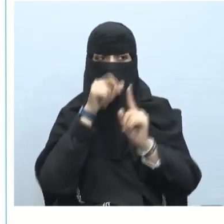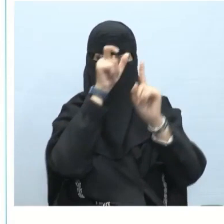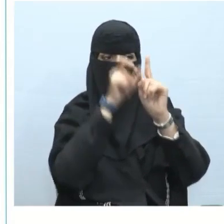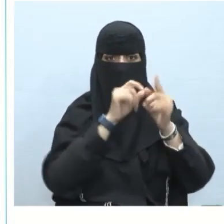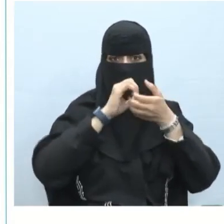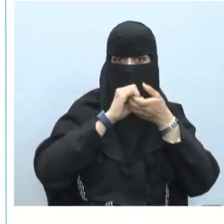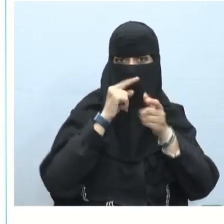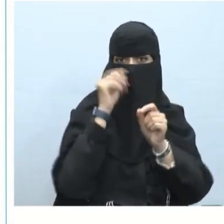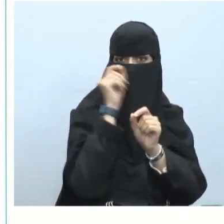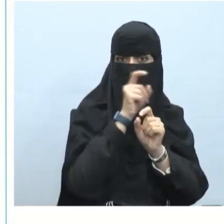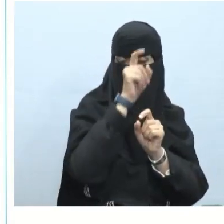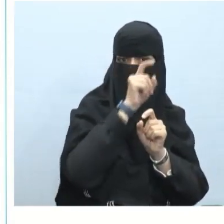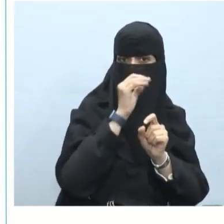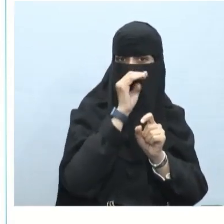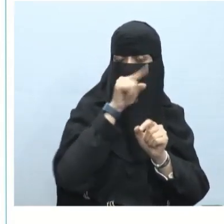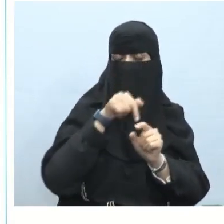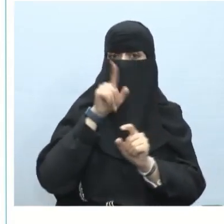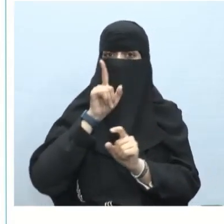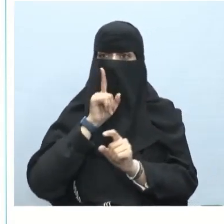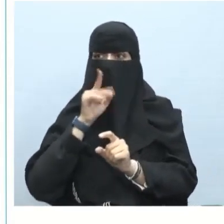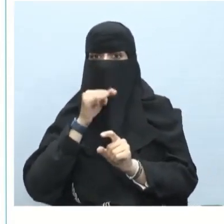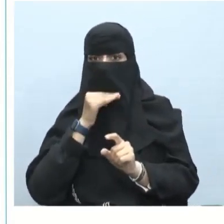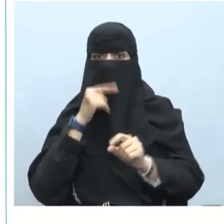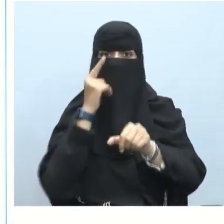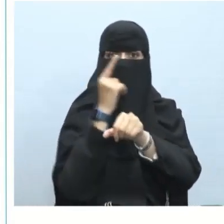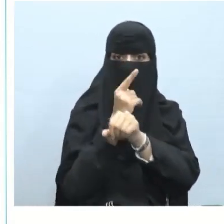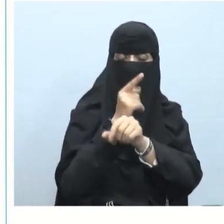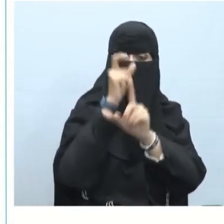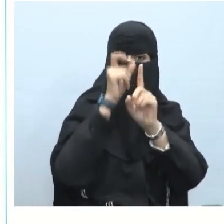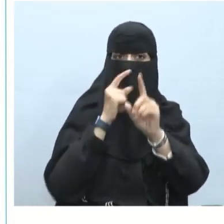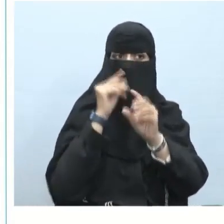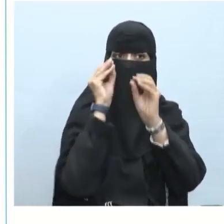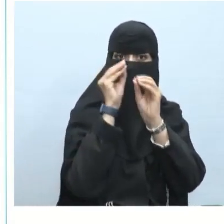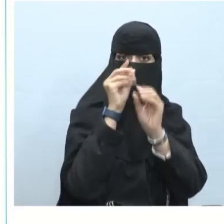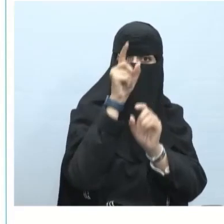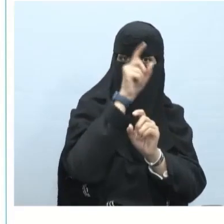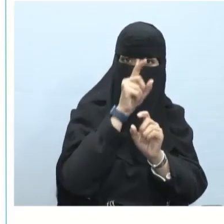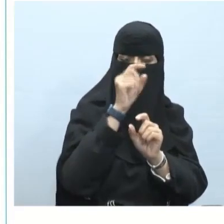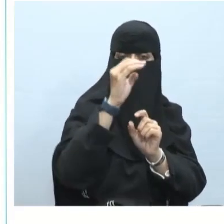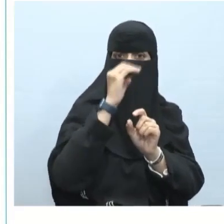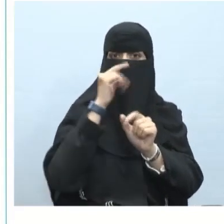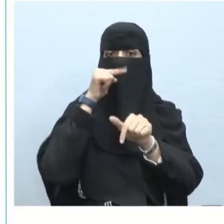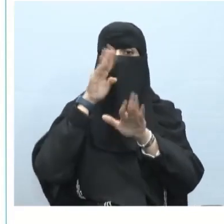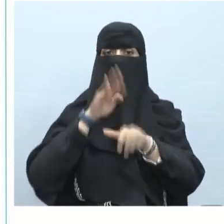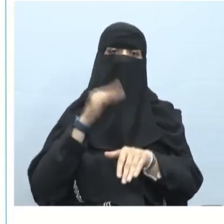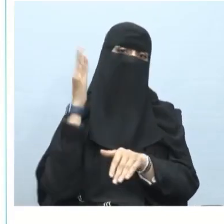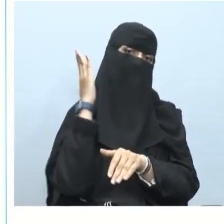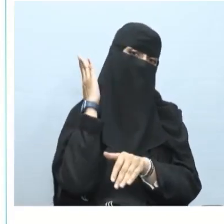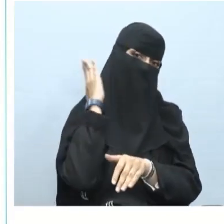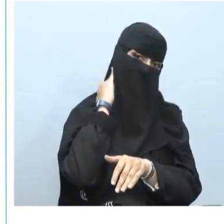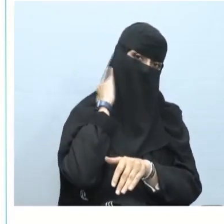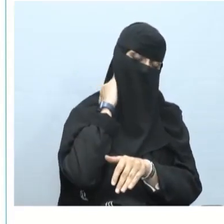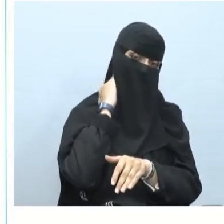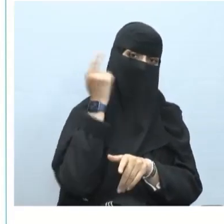ولي أمر من قدوة من معلم فهو أمانة و كتمانه عند